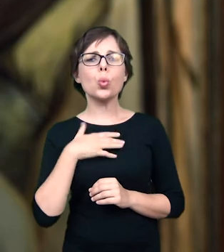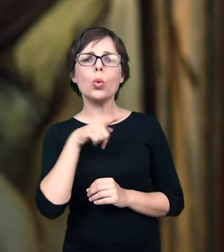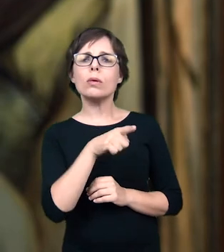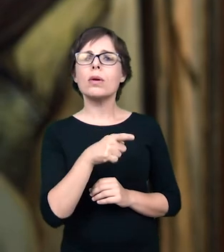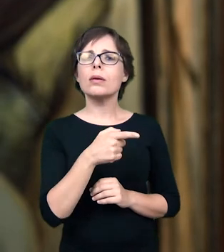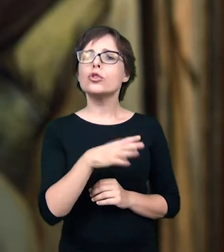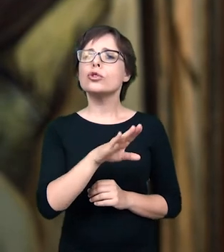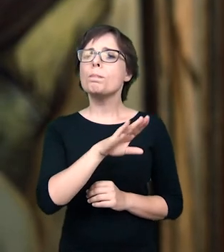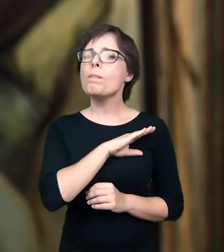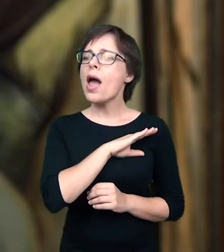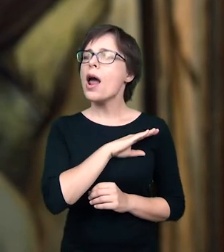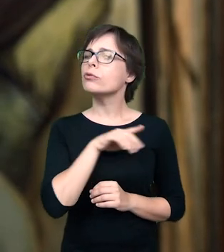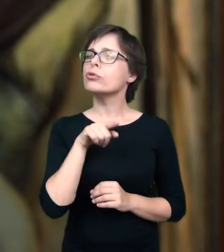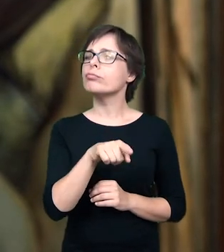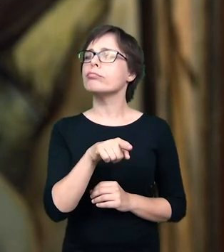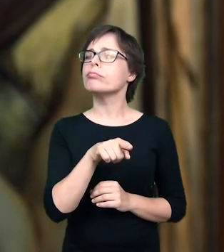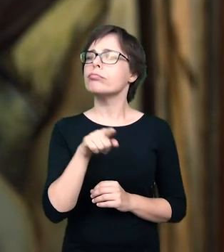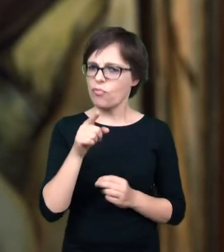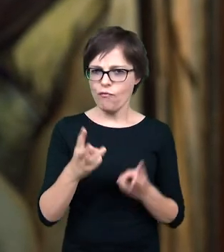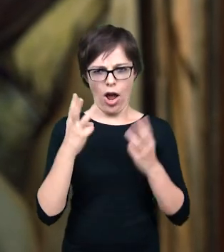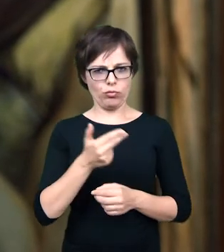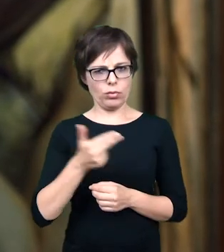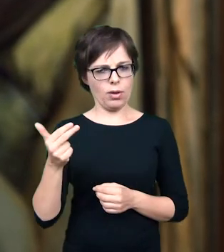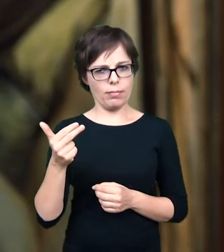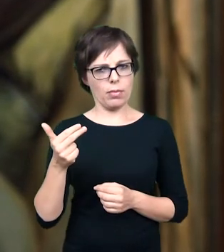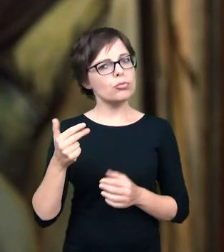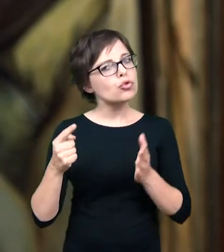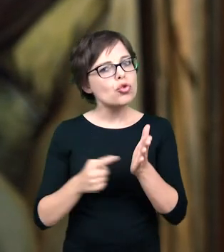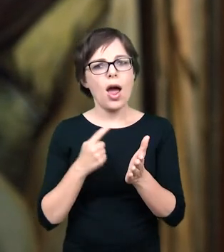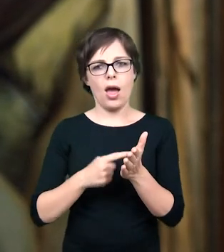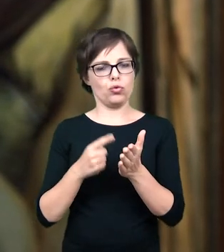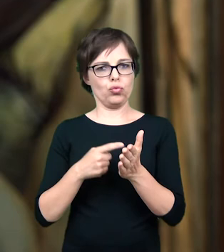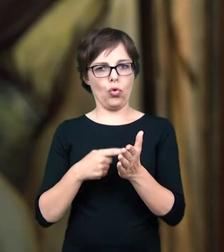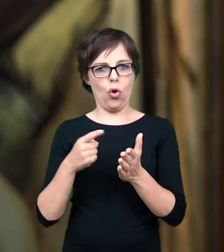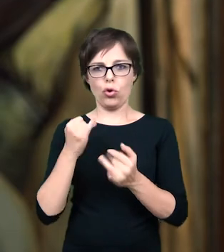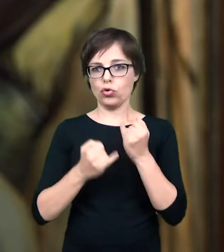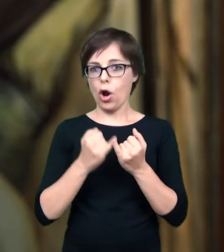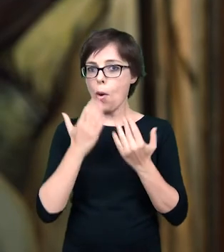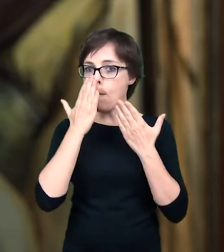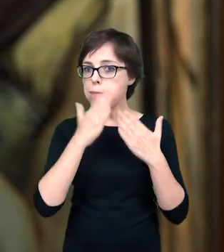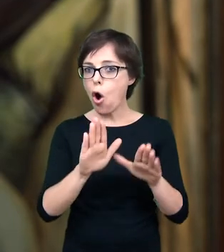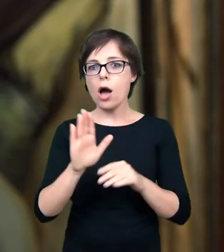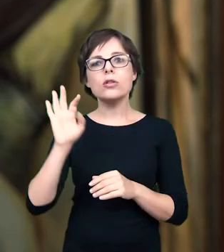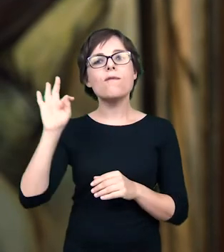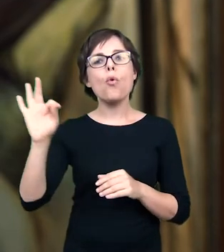on bardzo często właśnie w tych przedstawieniach rodzinnego majątku Wielgiem